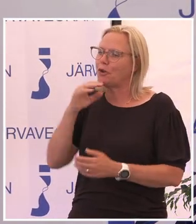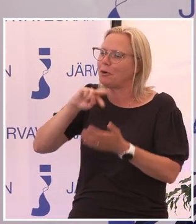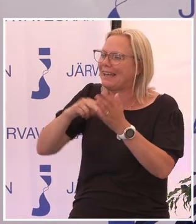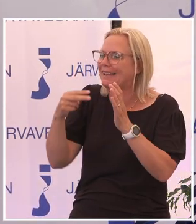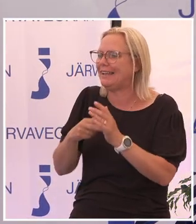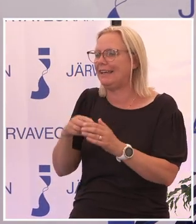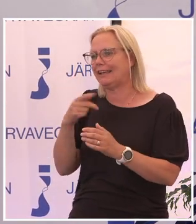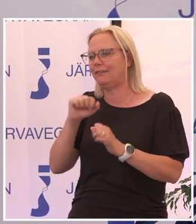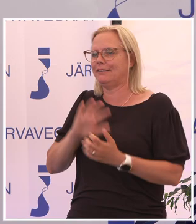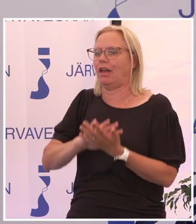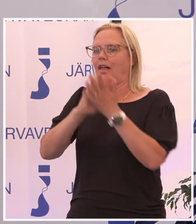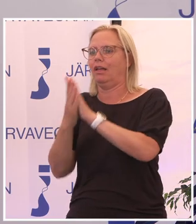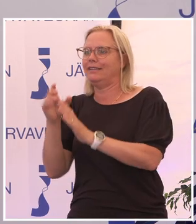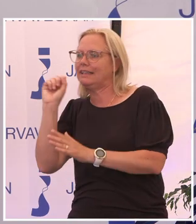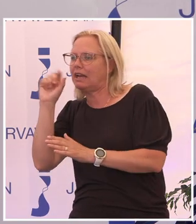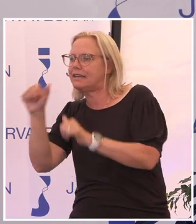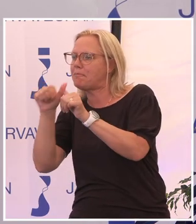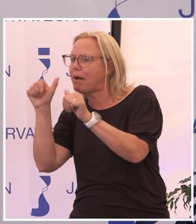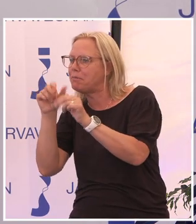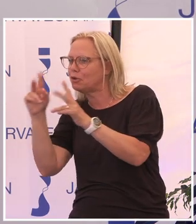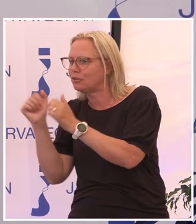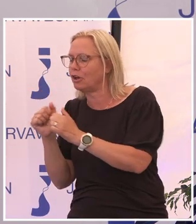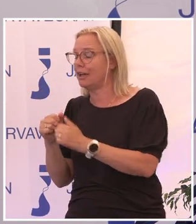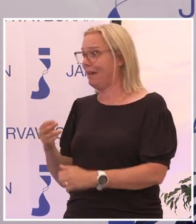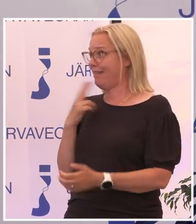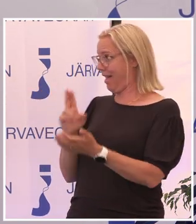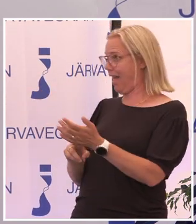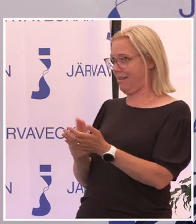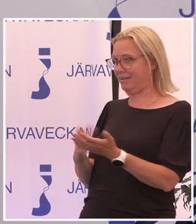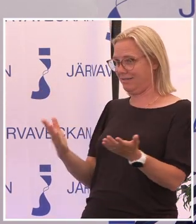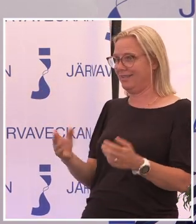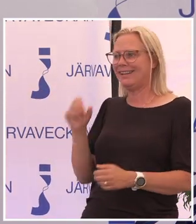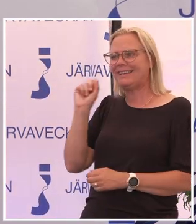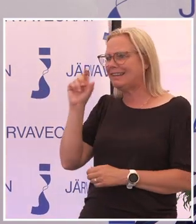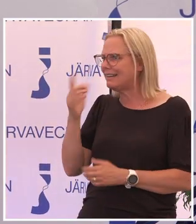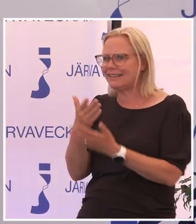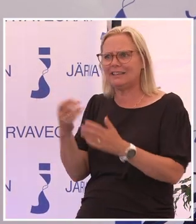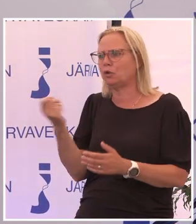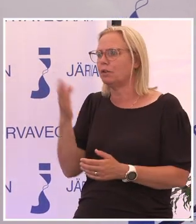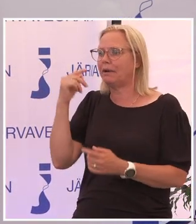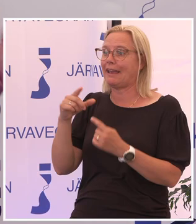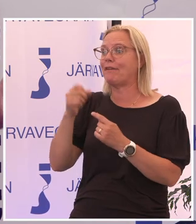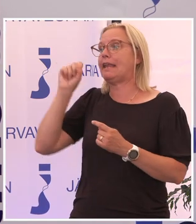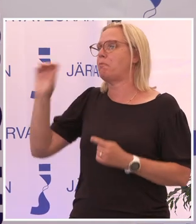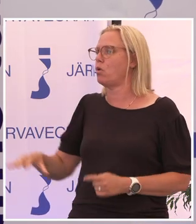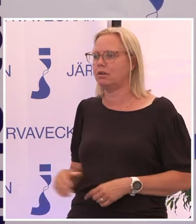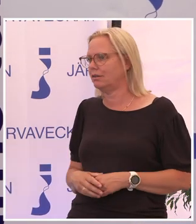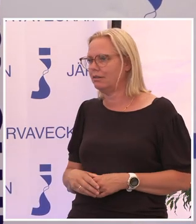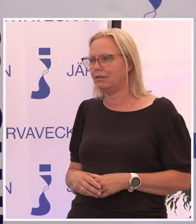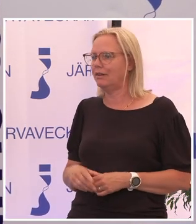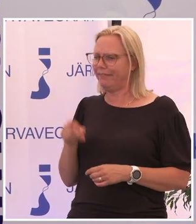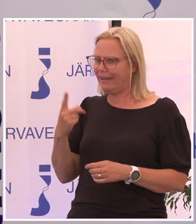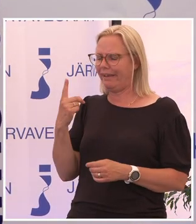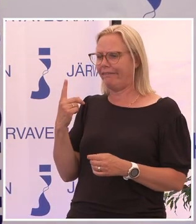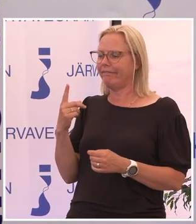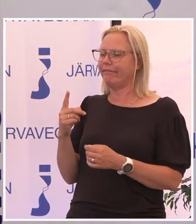digitalisera papper och sånt där. Men alltså ärligt talat, digitalisering är inte någonting som man kan välja bort. Det är en del av vårt sätt